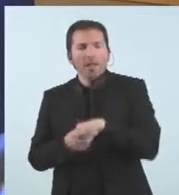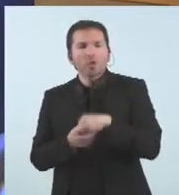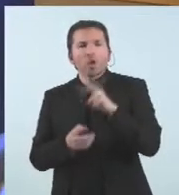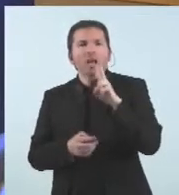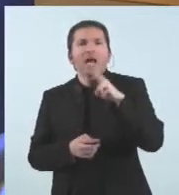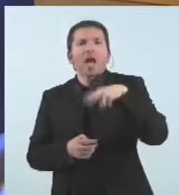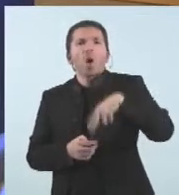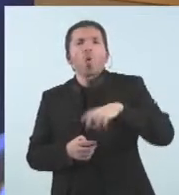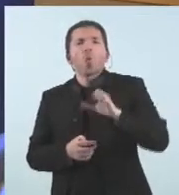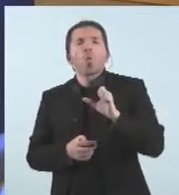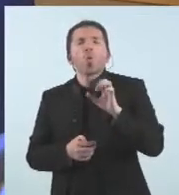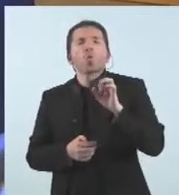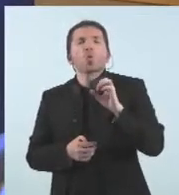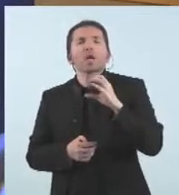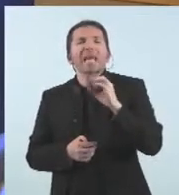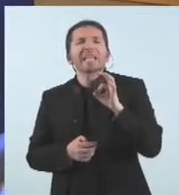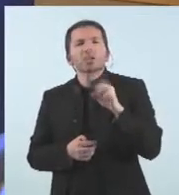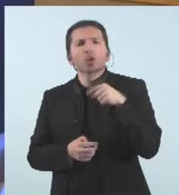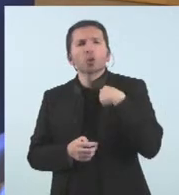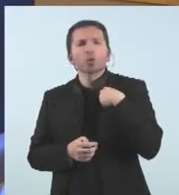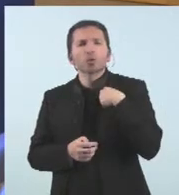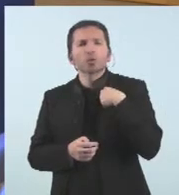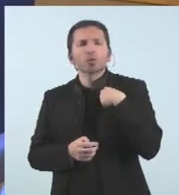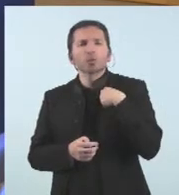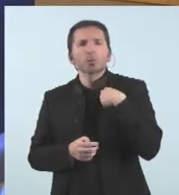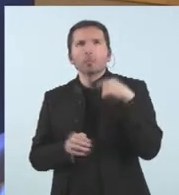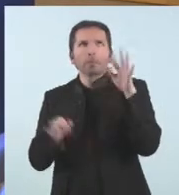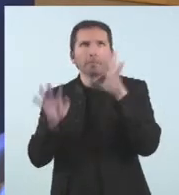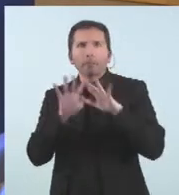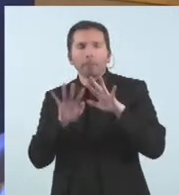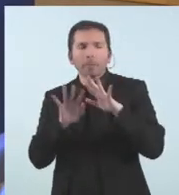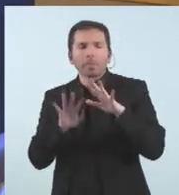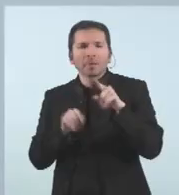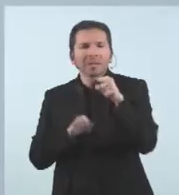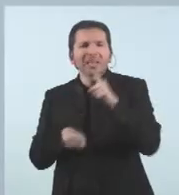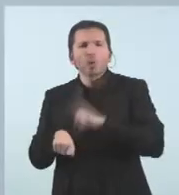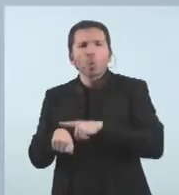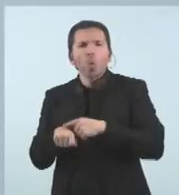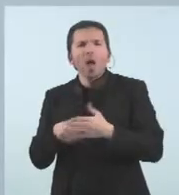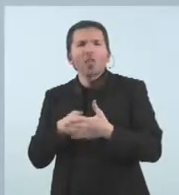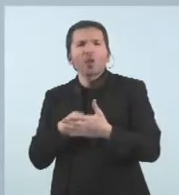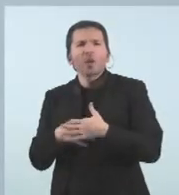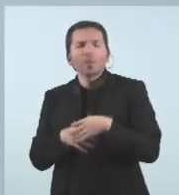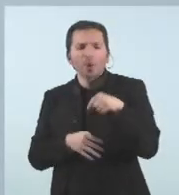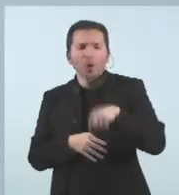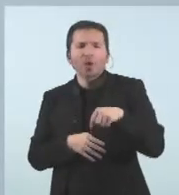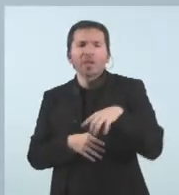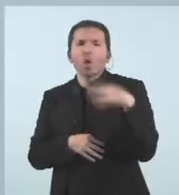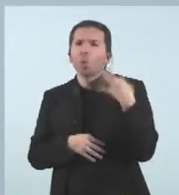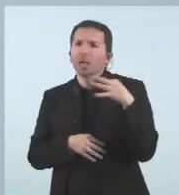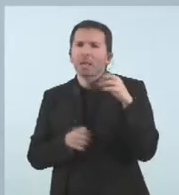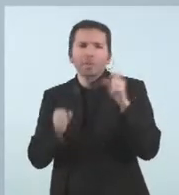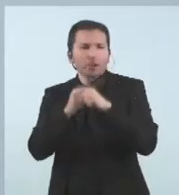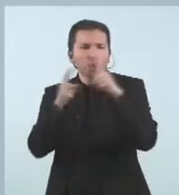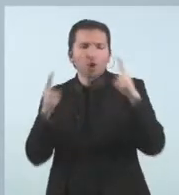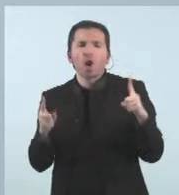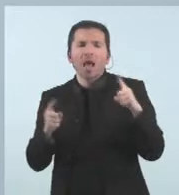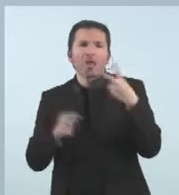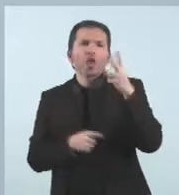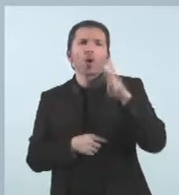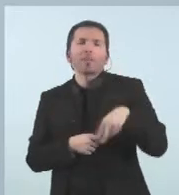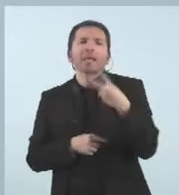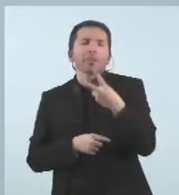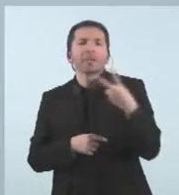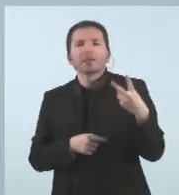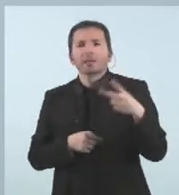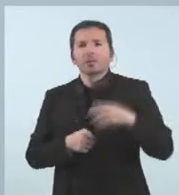en tot cas m'ho he perdut. Durant quant temps es tindrà aquesta presidència? És durant l'any 2022. Tot l'any. I, de fet, diria